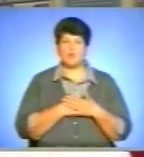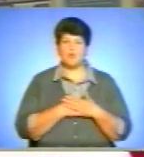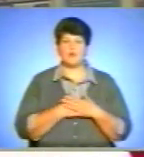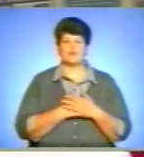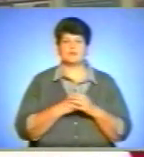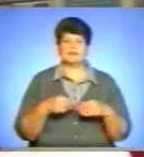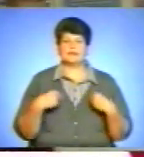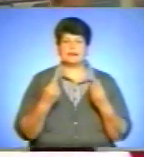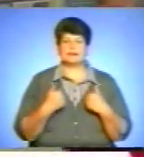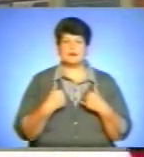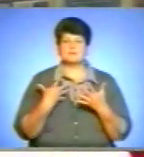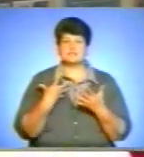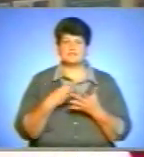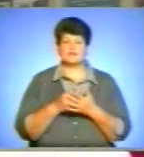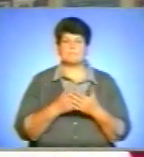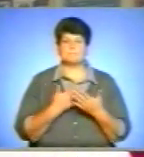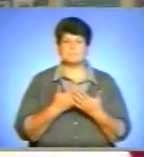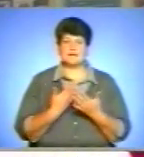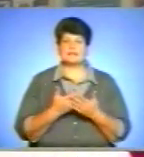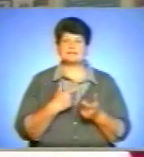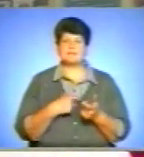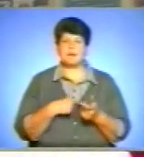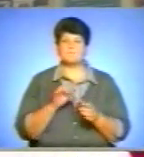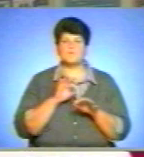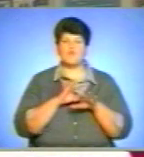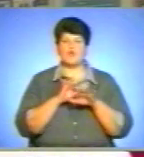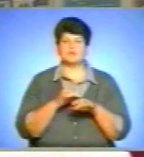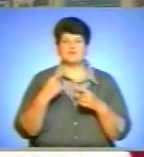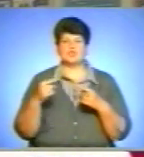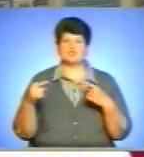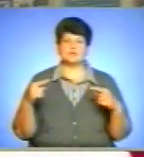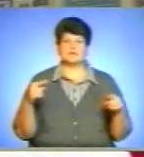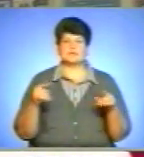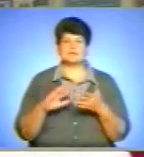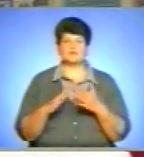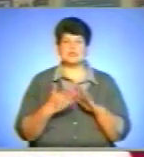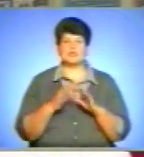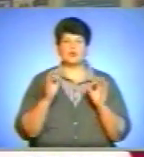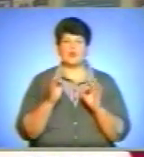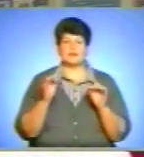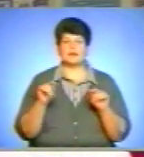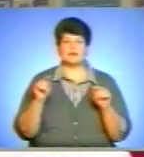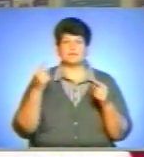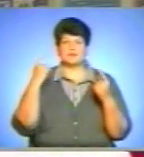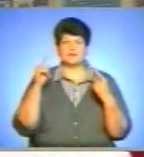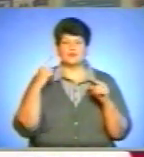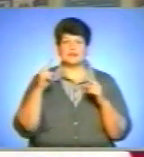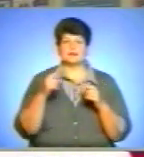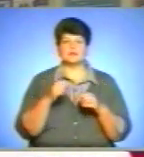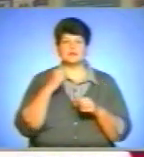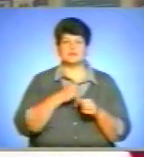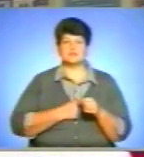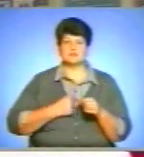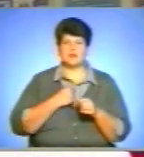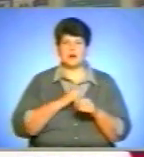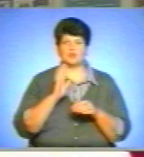дає нам свій приклад, як себе поводити в тих чи інших ситуаціях, ніколи не творити зла, а бути завжди добрим до